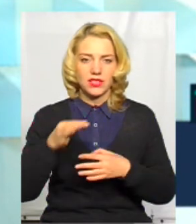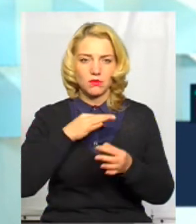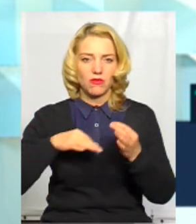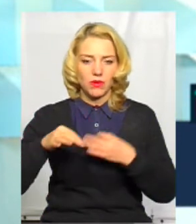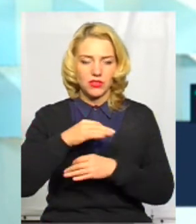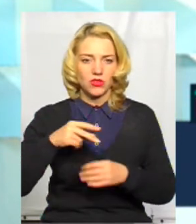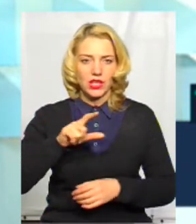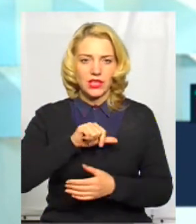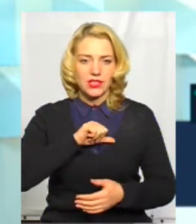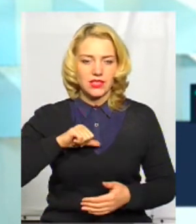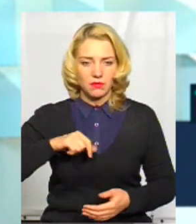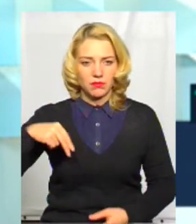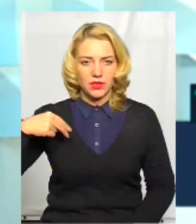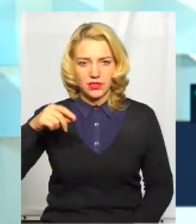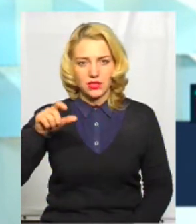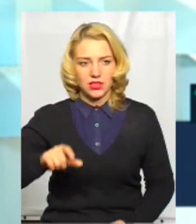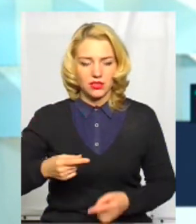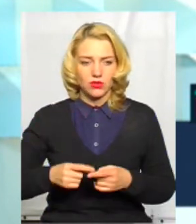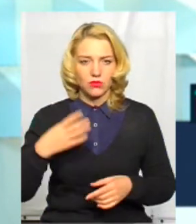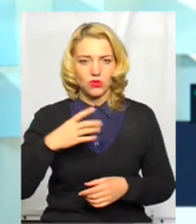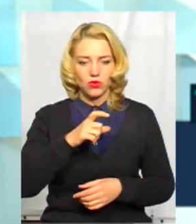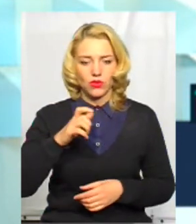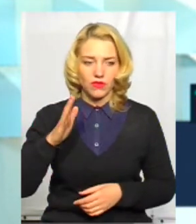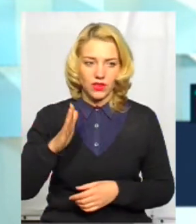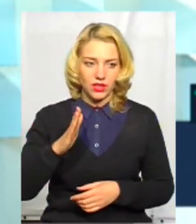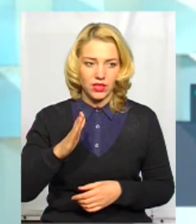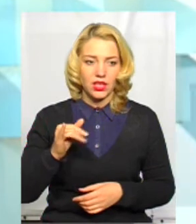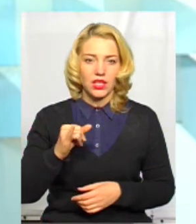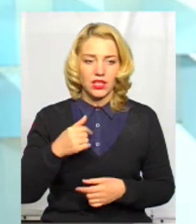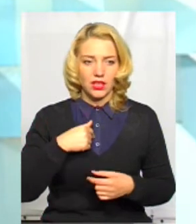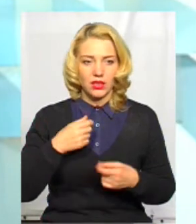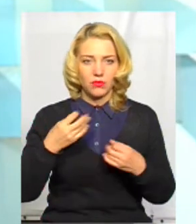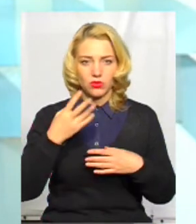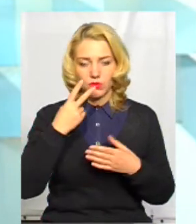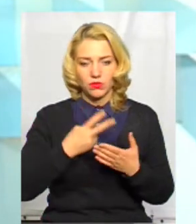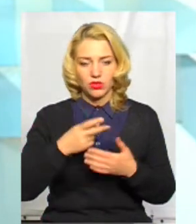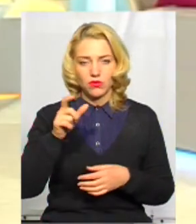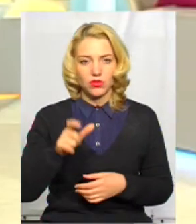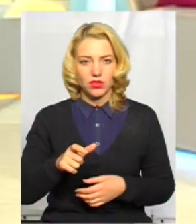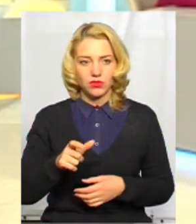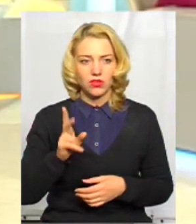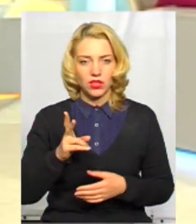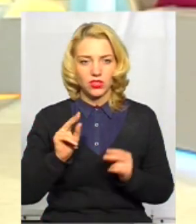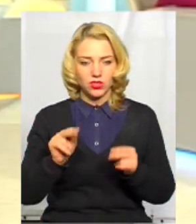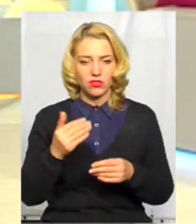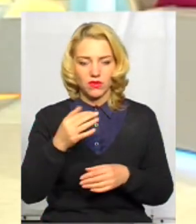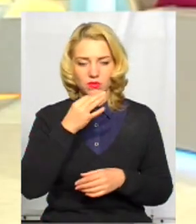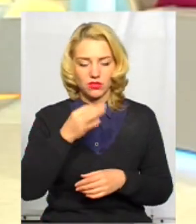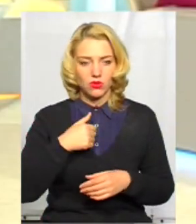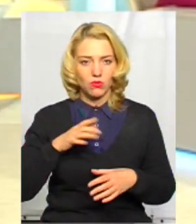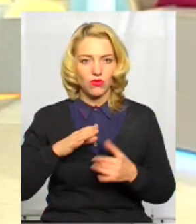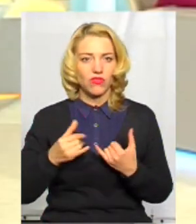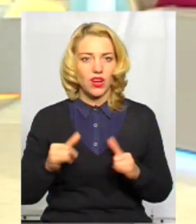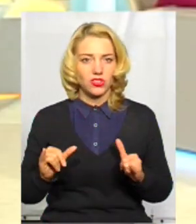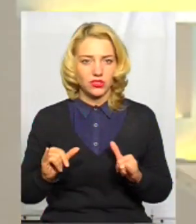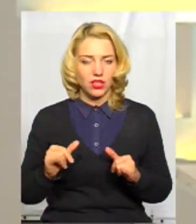була суттєва, така, знаєте, серйозна співбесіда протягом 40 хвилин. І я просто побачив людину, яка, чесно вам скажу, я був вражений,